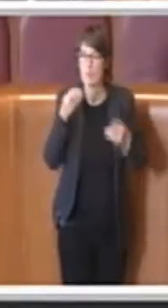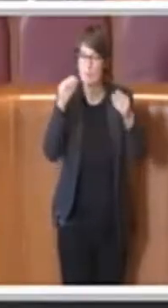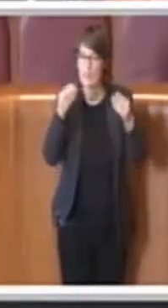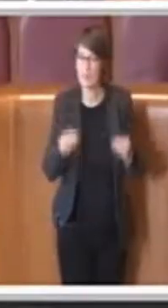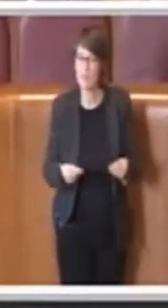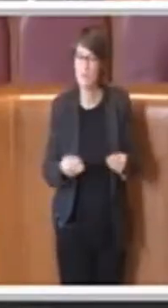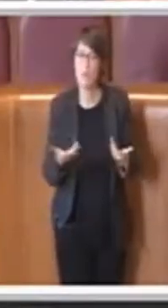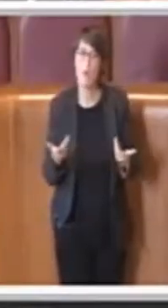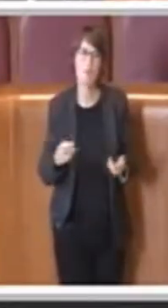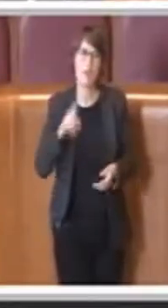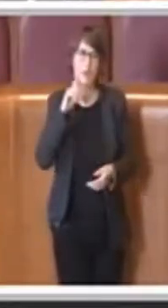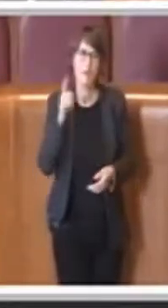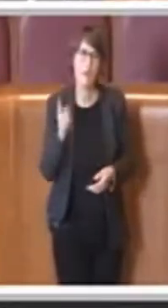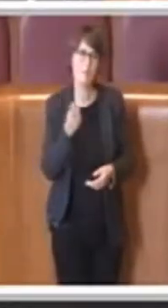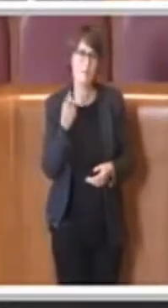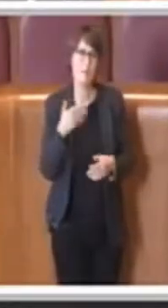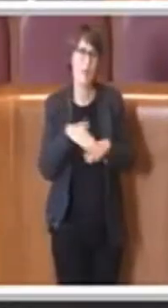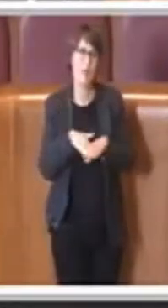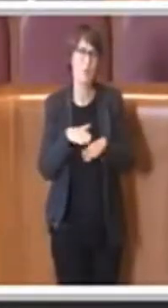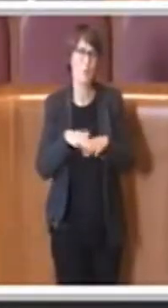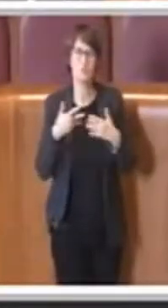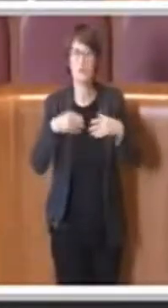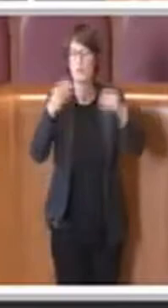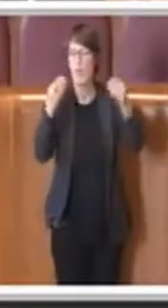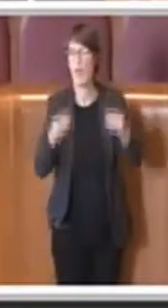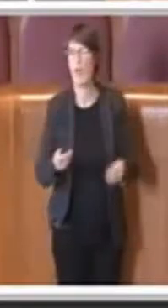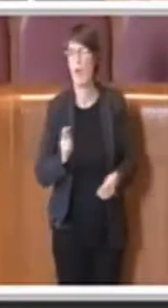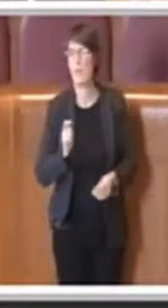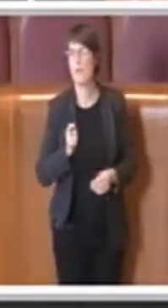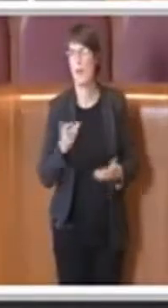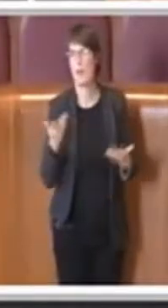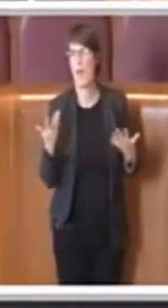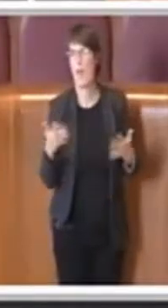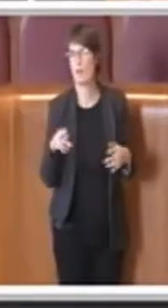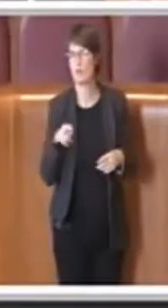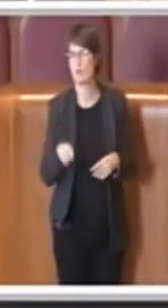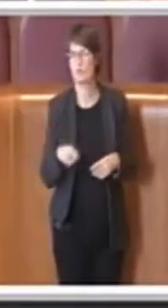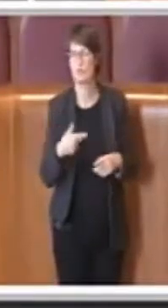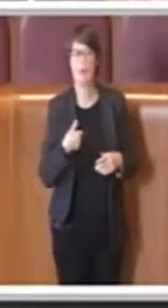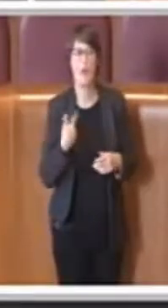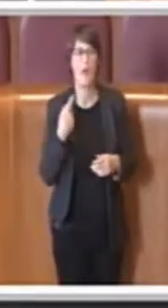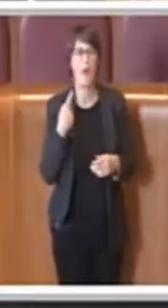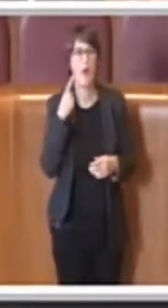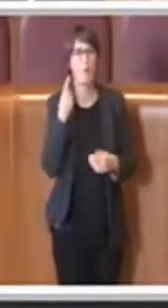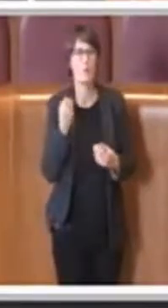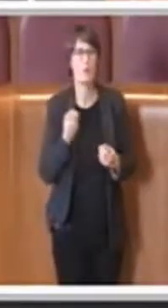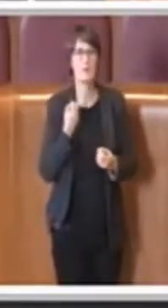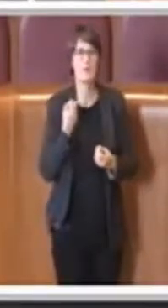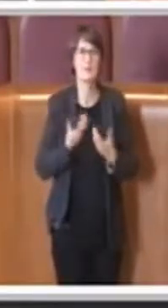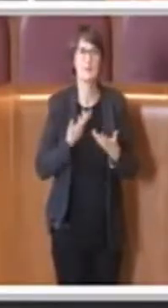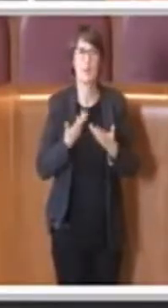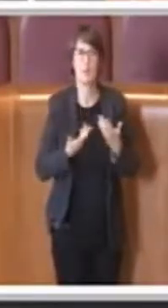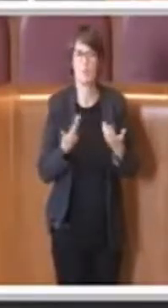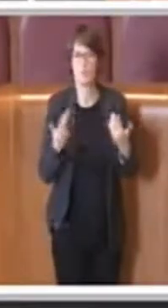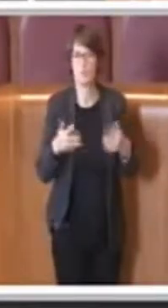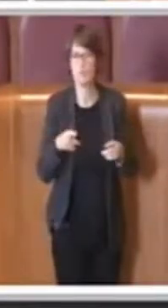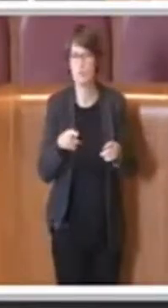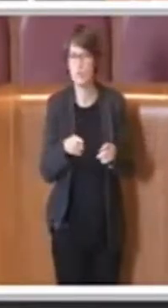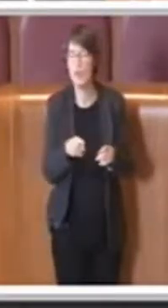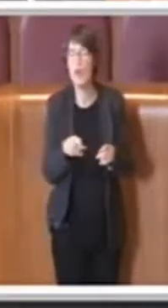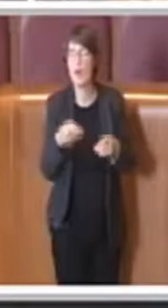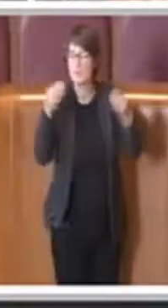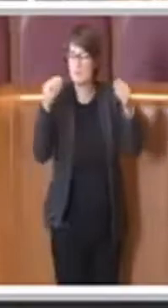ha già fatto sviluppare, quindi che ha già pagato e di cui ovviamente è a disposizione, proprio per fare in modo